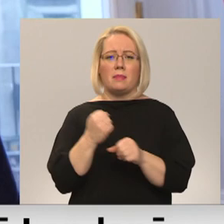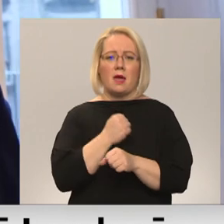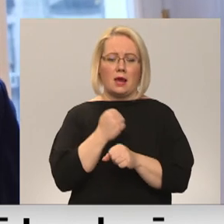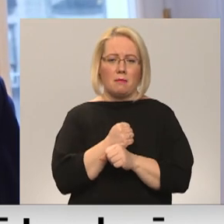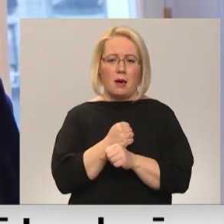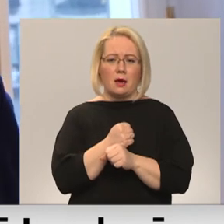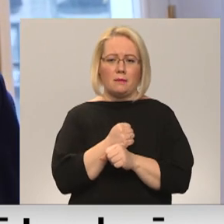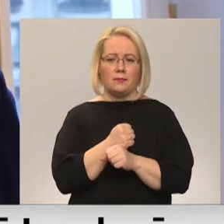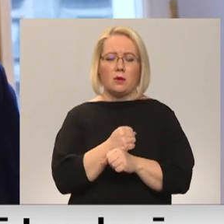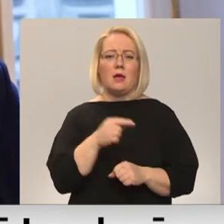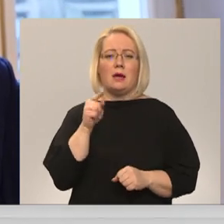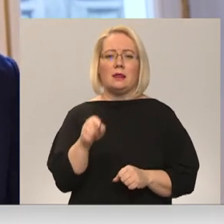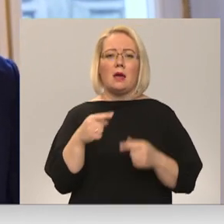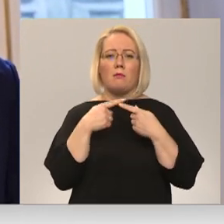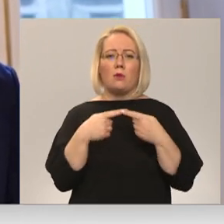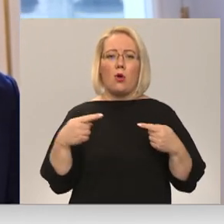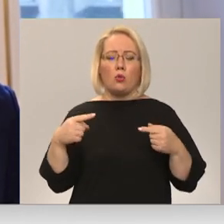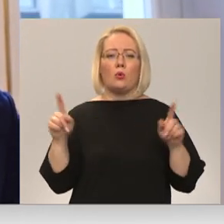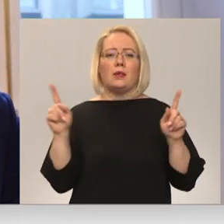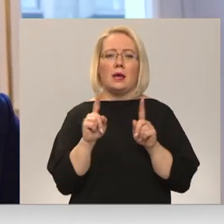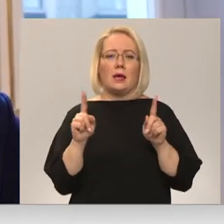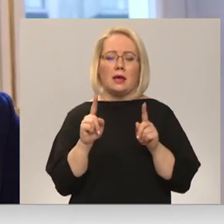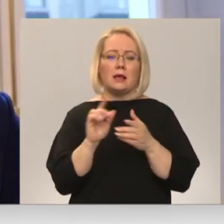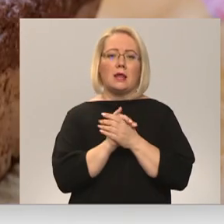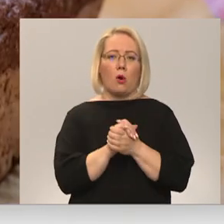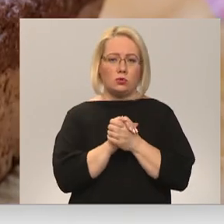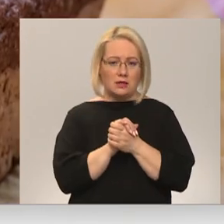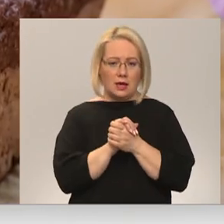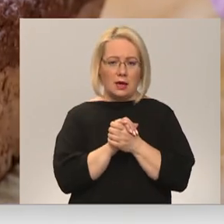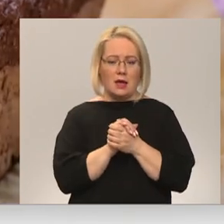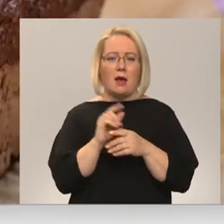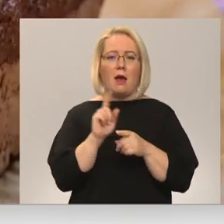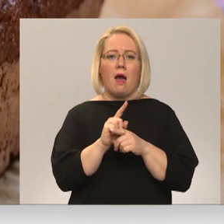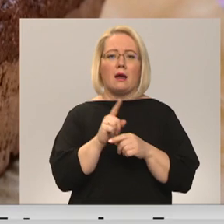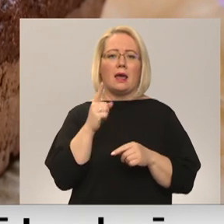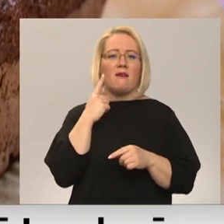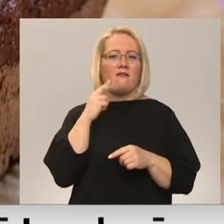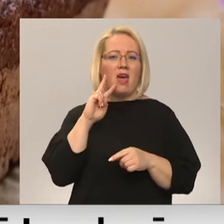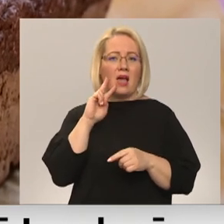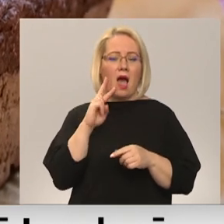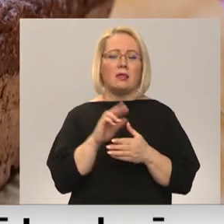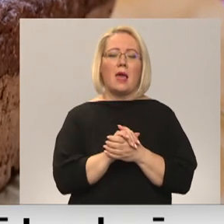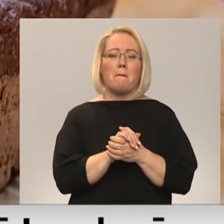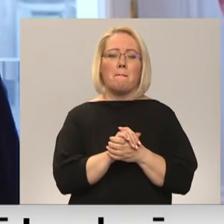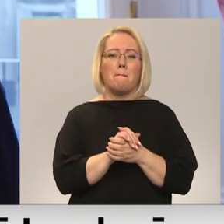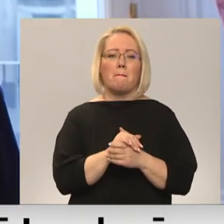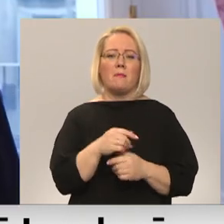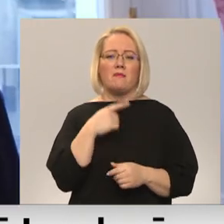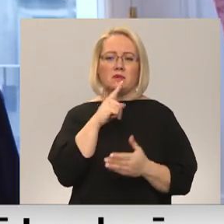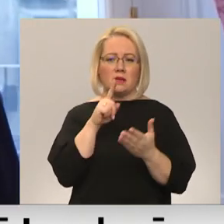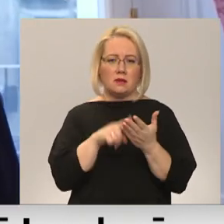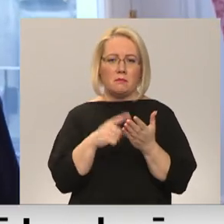Tie produkti ir arī tādi draudzīgi, arī vegāniem. Daudzi prasa vegāniem?